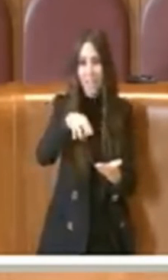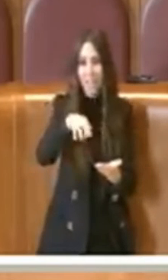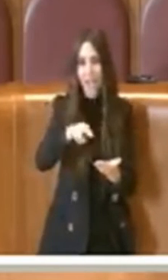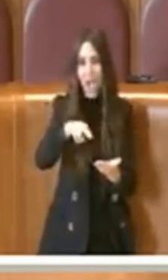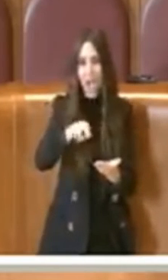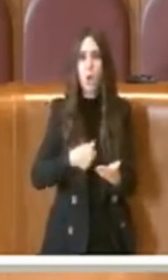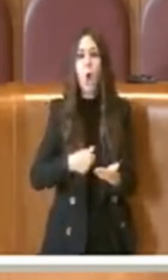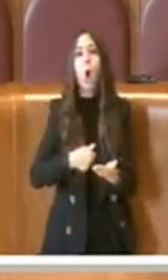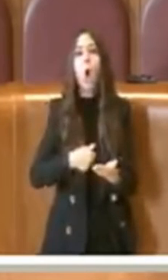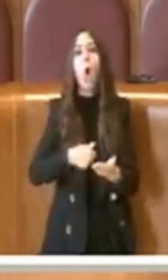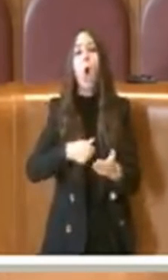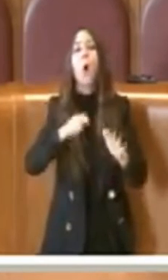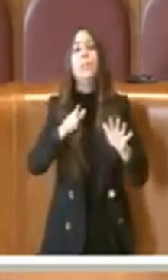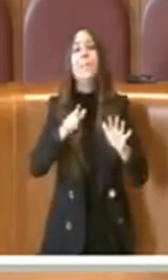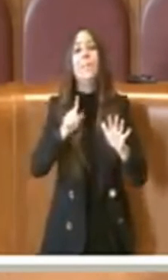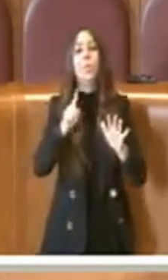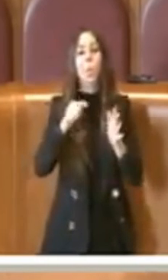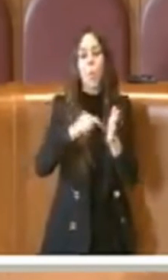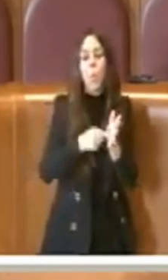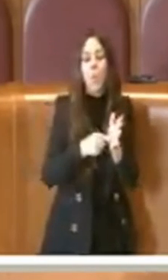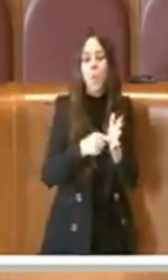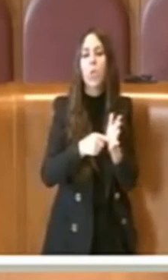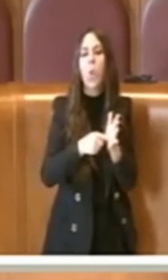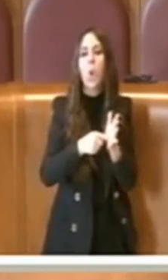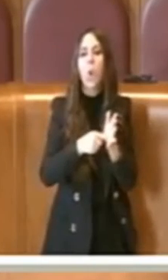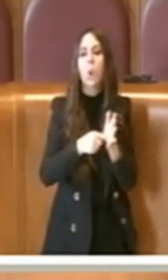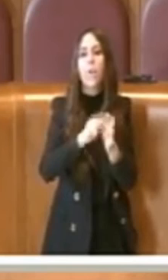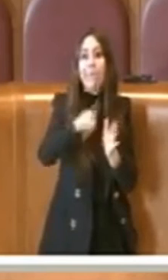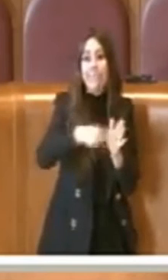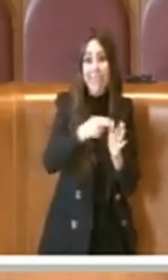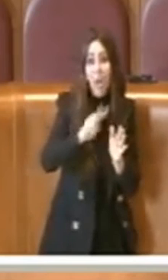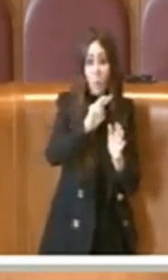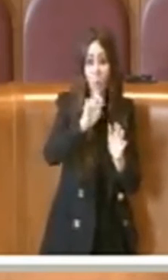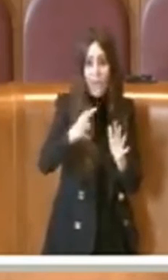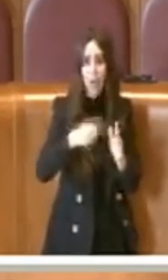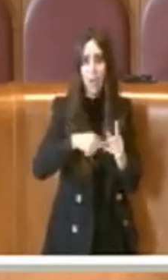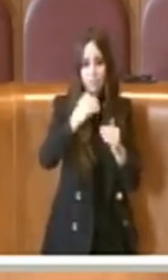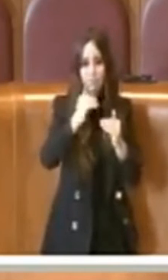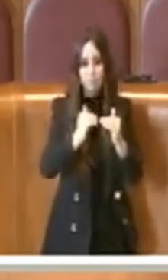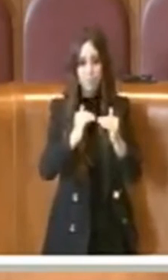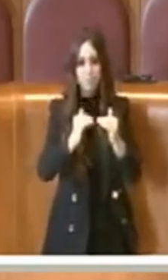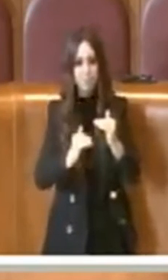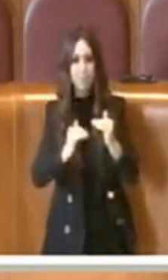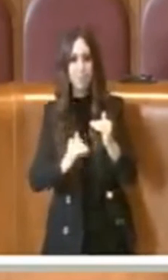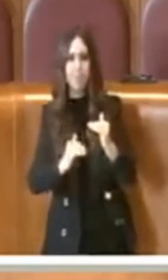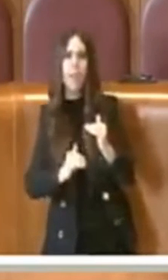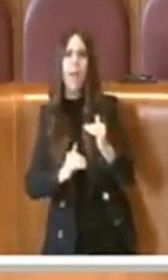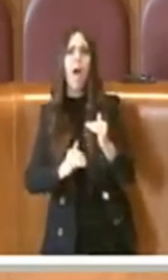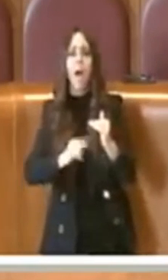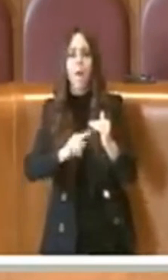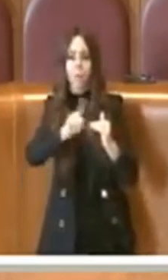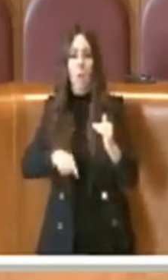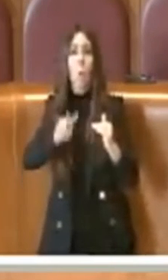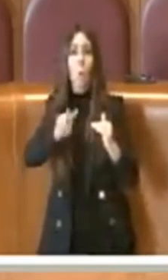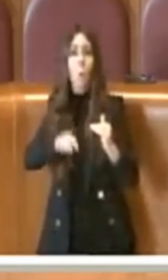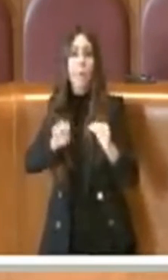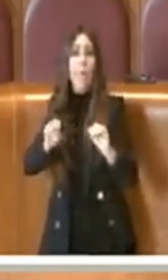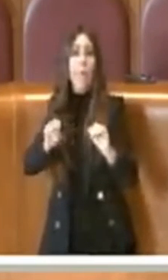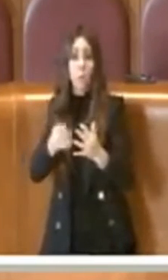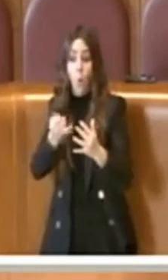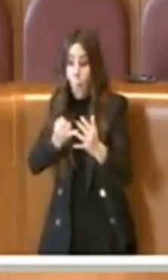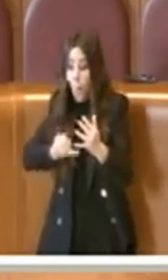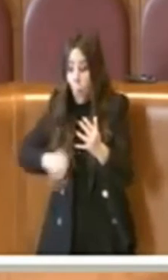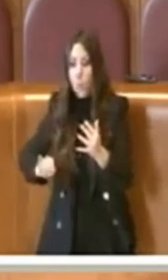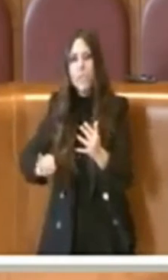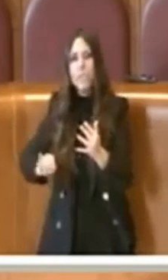71 milioni di euro, nel 2010 è sceso a 49, poi a 29, poi a 18, l'ultimo anno di Alemanno